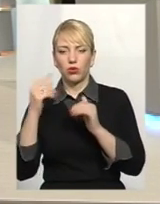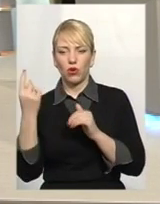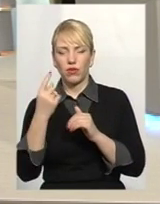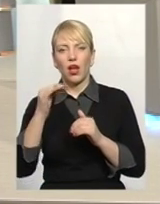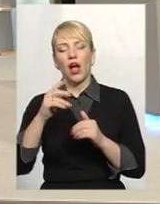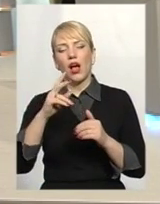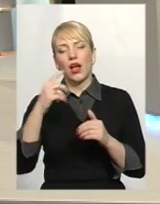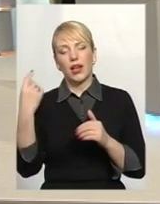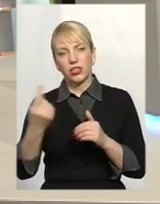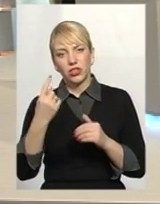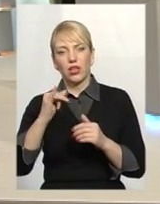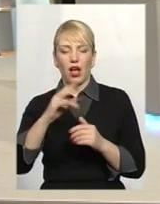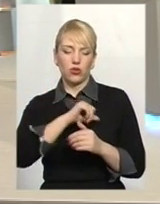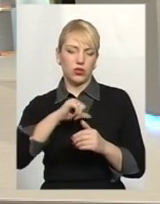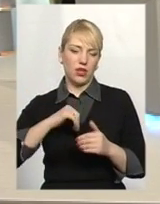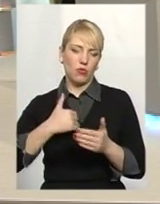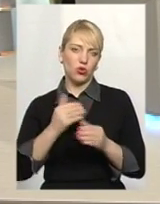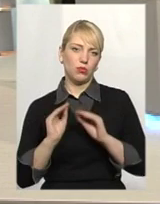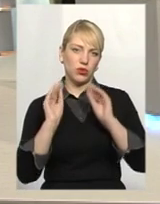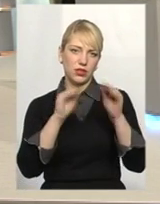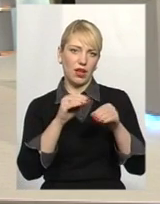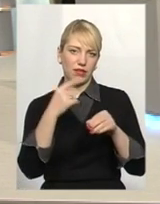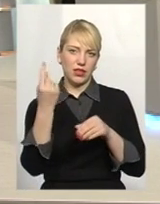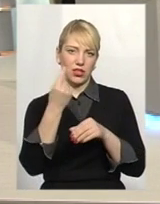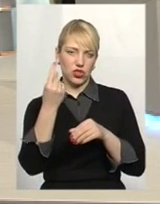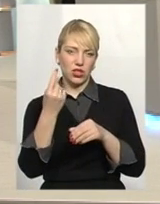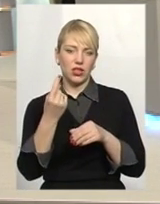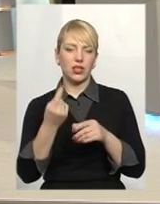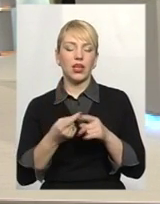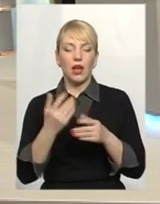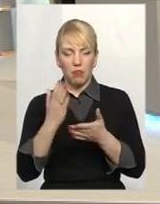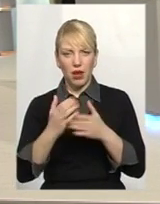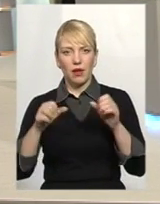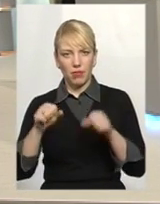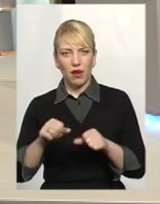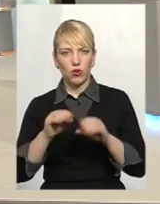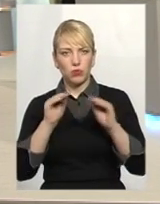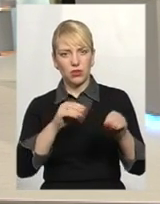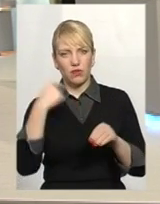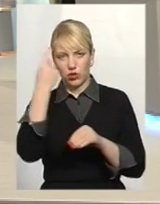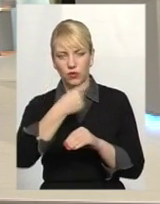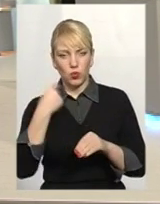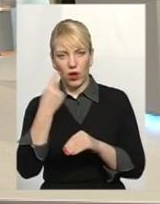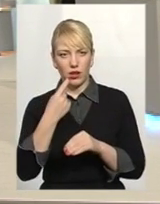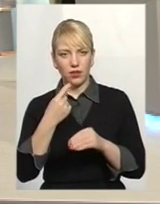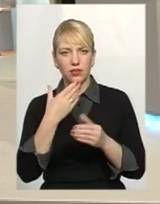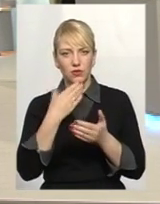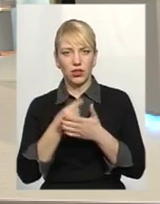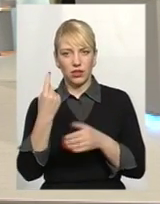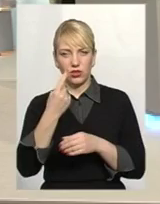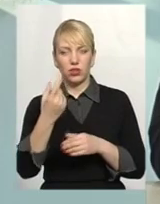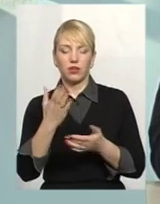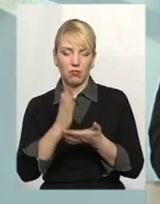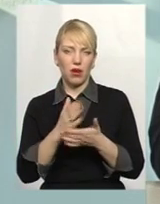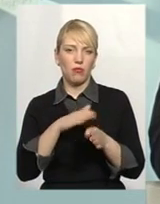індивідуальний, окремо сам, має право це зробити вже після того, як було поставлено загальнобудинковий лічильник? Має повне право. Тобто,